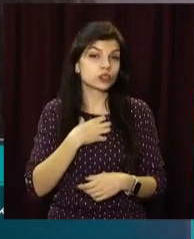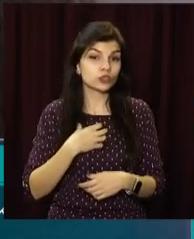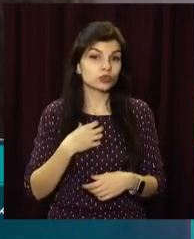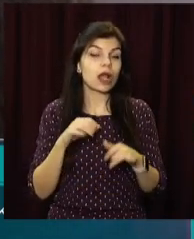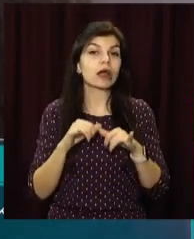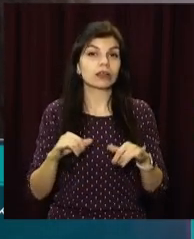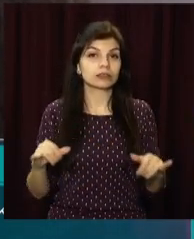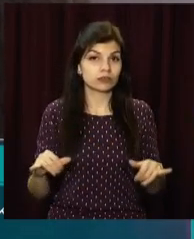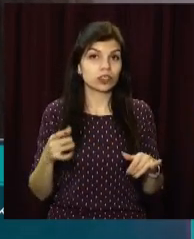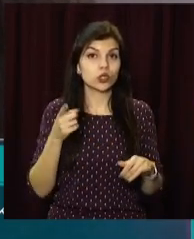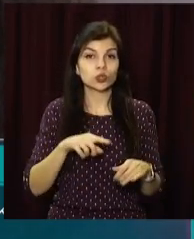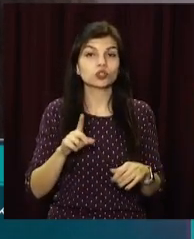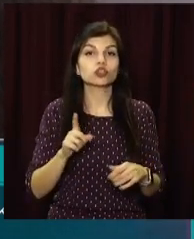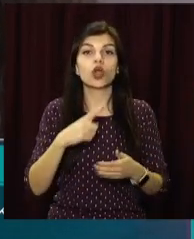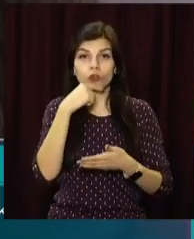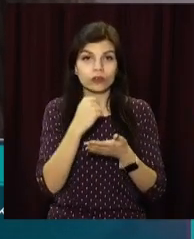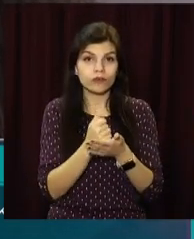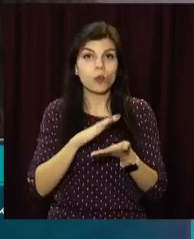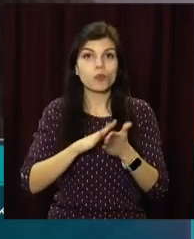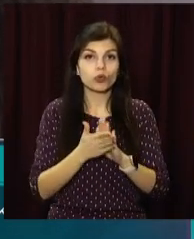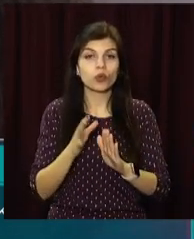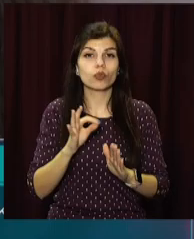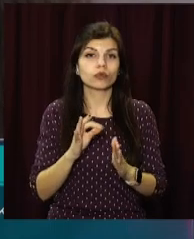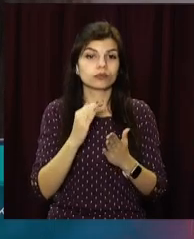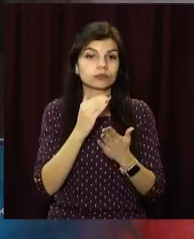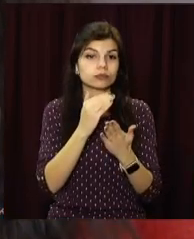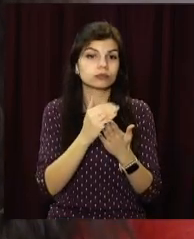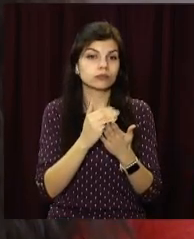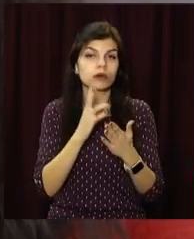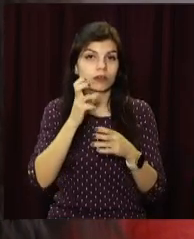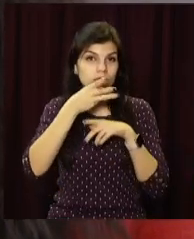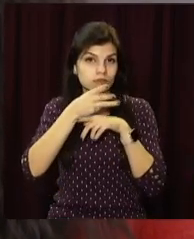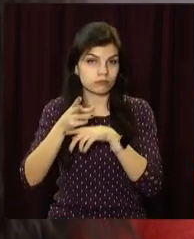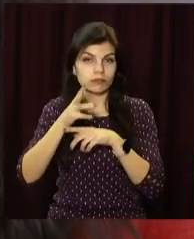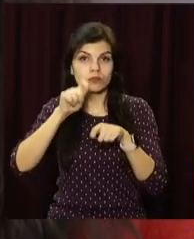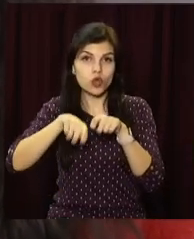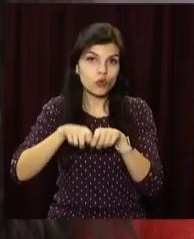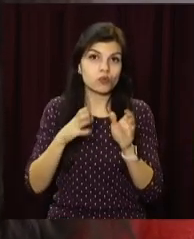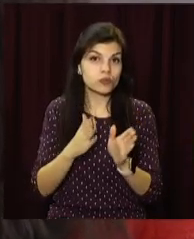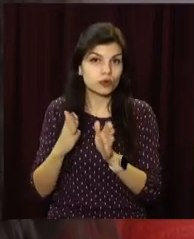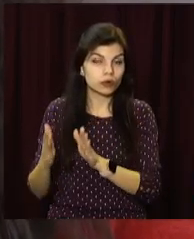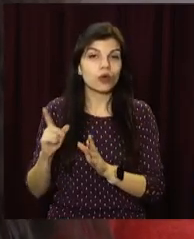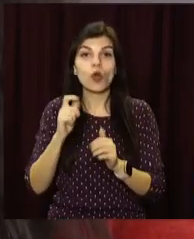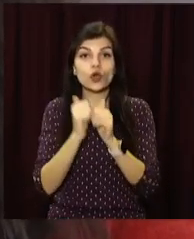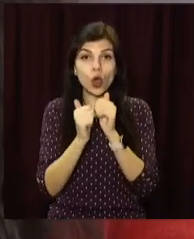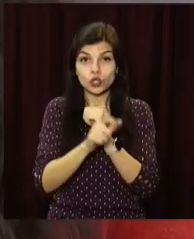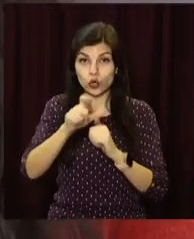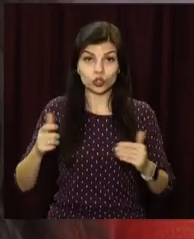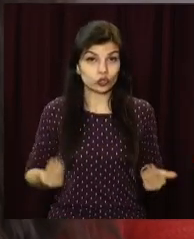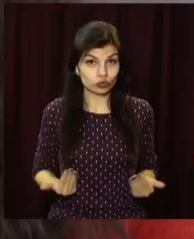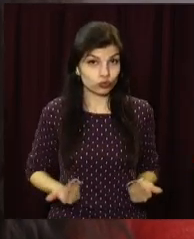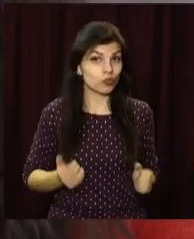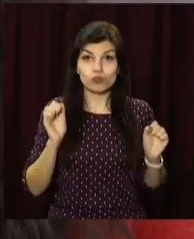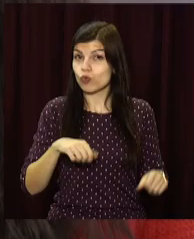розвитком системи стало затвердження положення про систему ситуаційного відеоспостереження міста Дніпра, завдяки якій кожен мешканець нашого